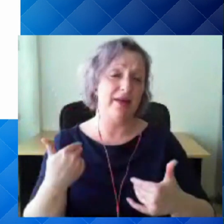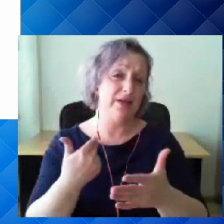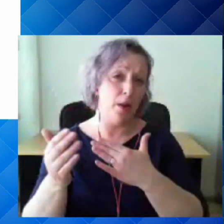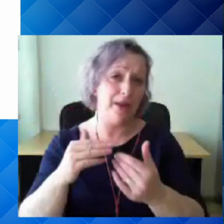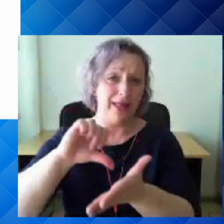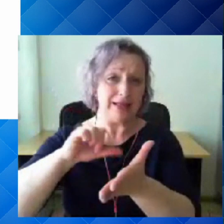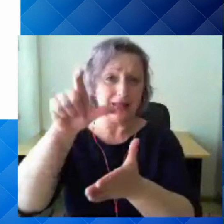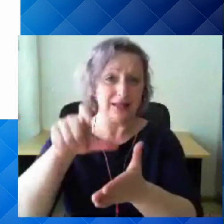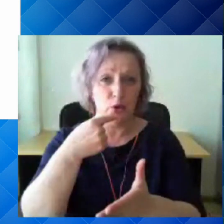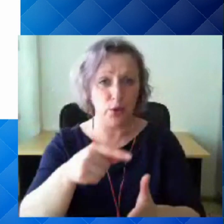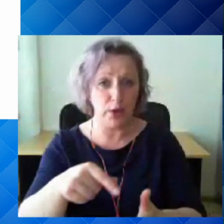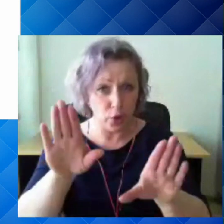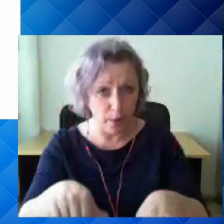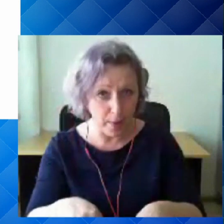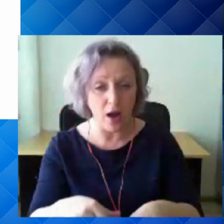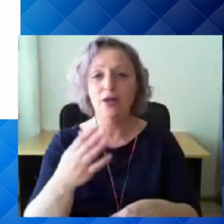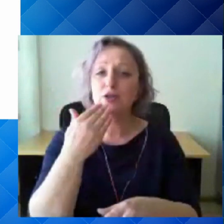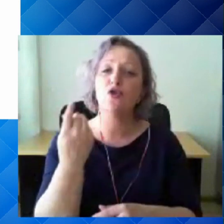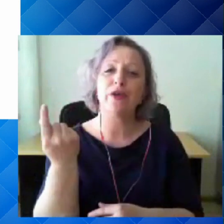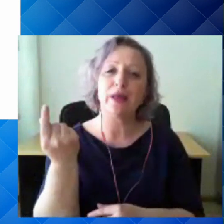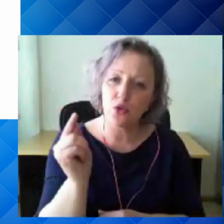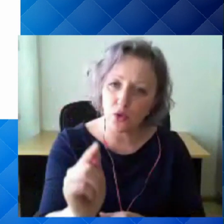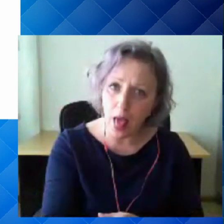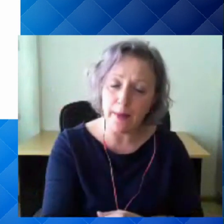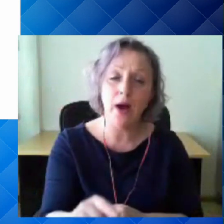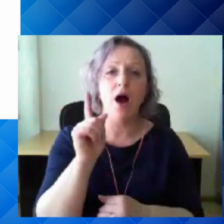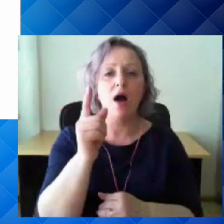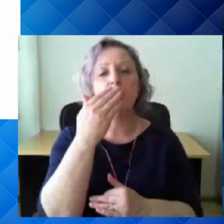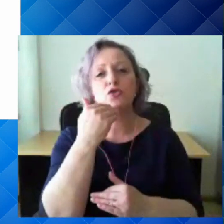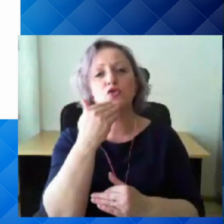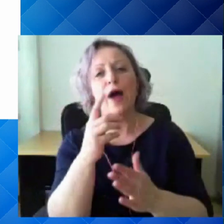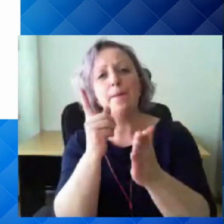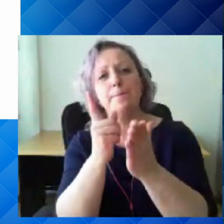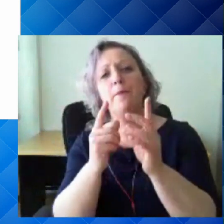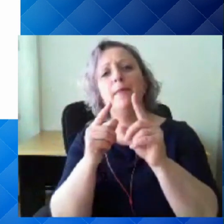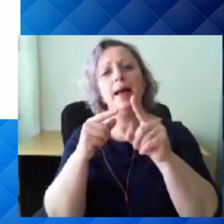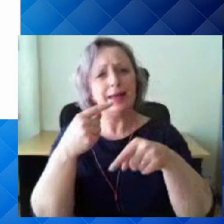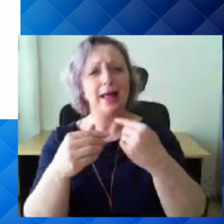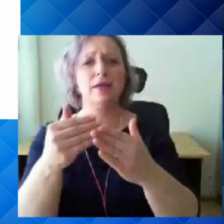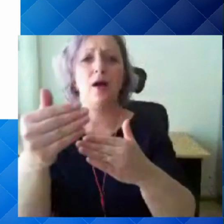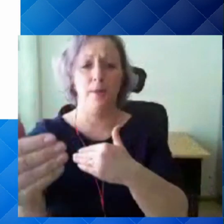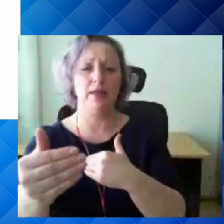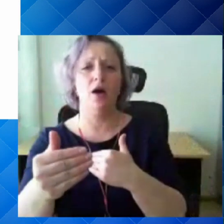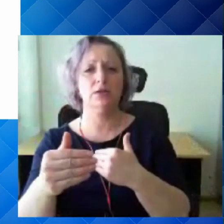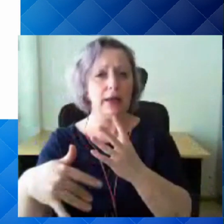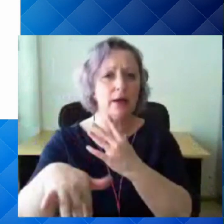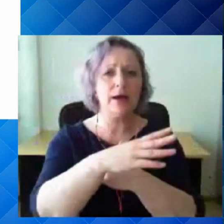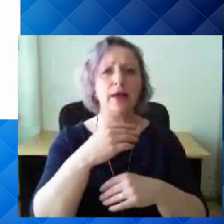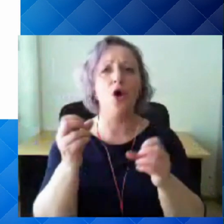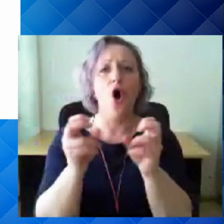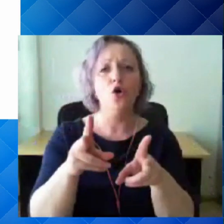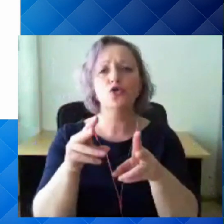suvi meil tuleb, aga suvel me peame jätkama kõikide uutusmõetmete